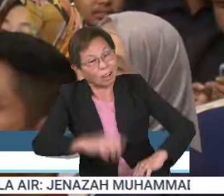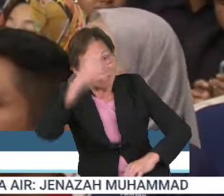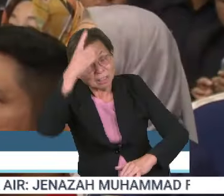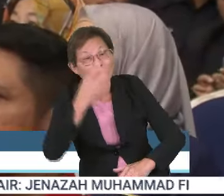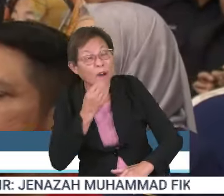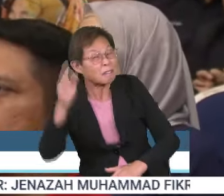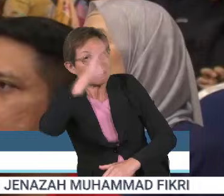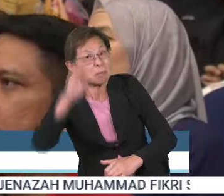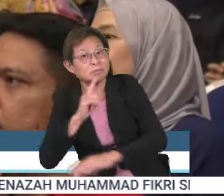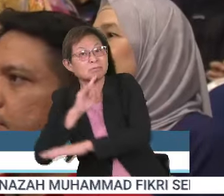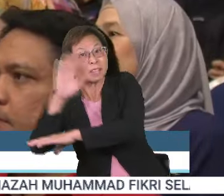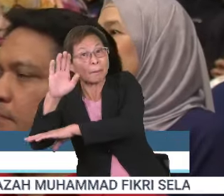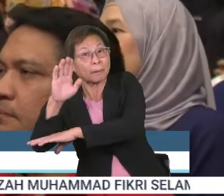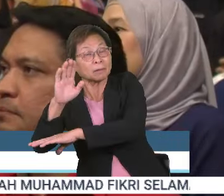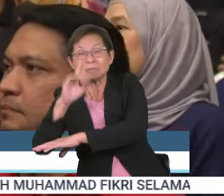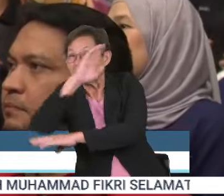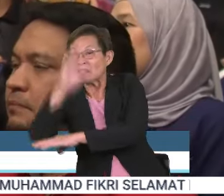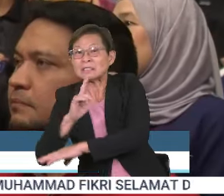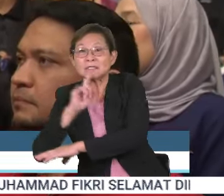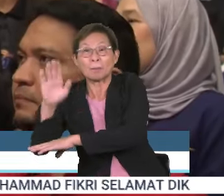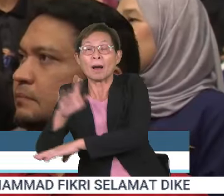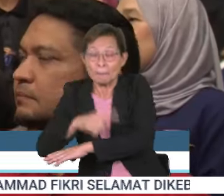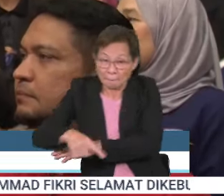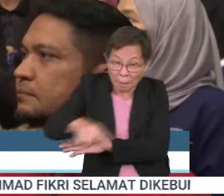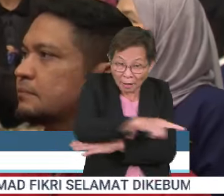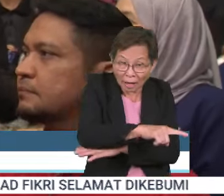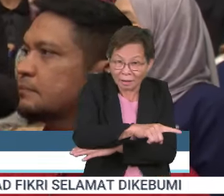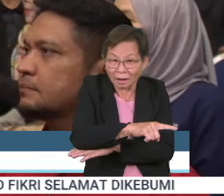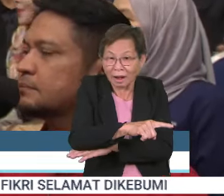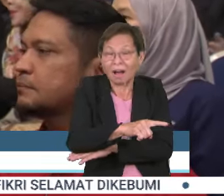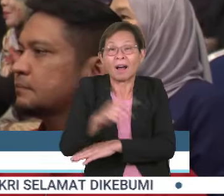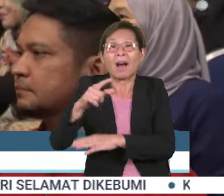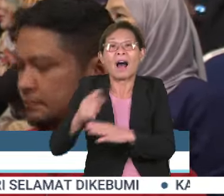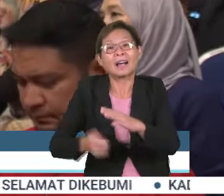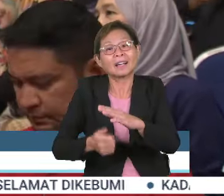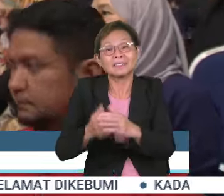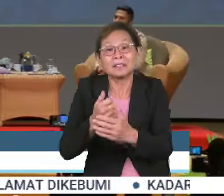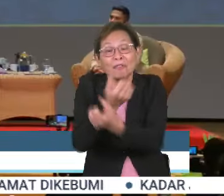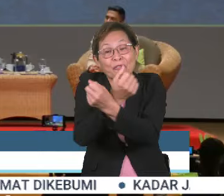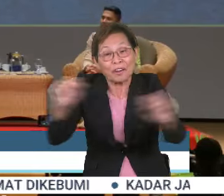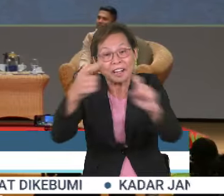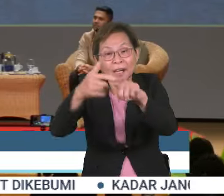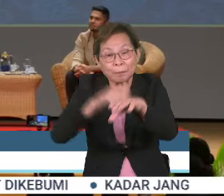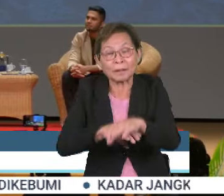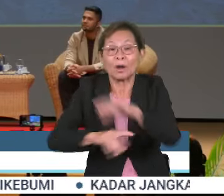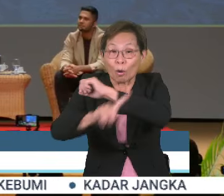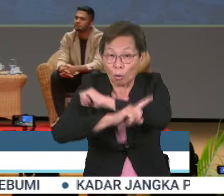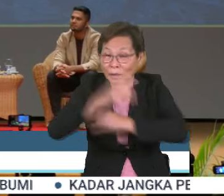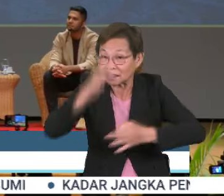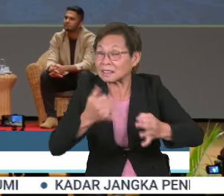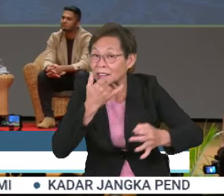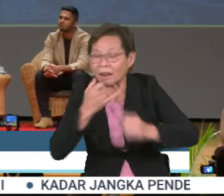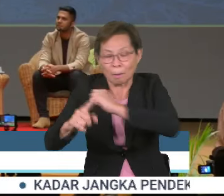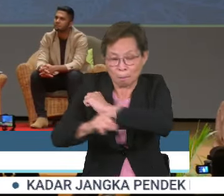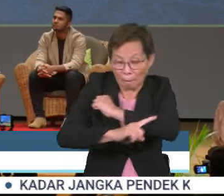juga tidak pernah memberi jaminan kepada sesiapa bahawa mereka akan dilepaskan daripada hukuman sekiranya didapati bersalah. Perdana